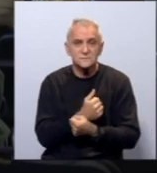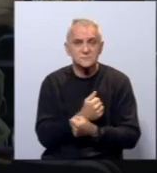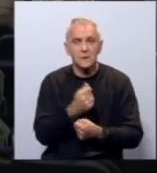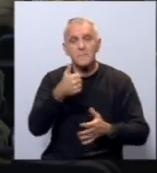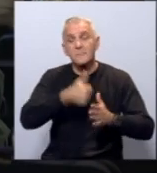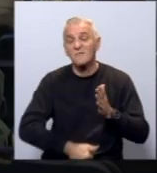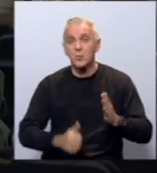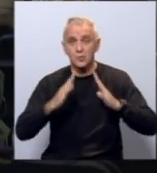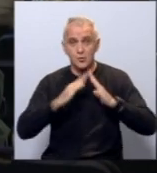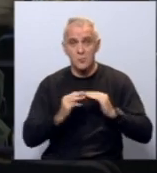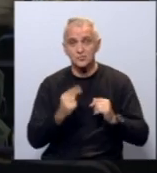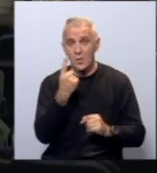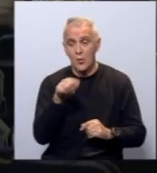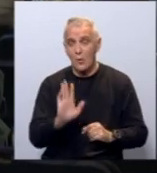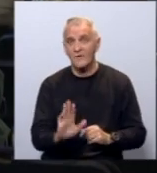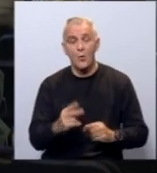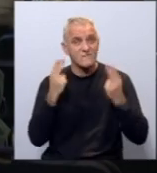podomačen jedne ovakve važne konferencije.